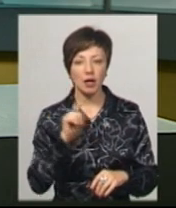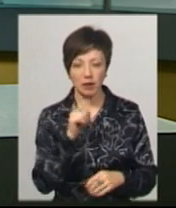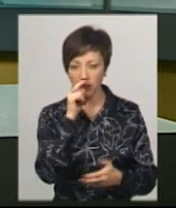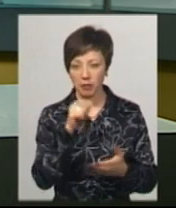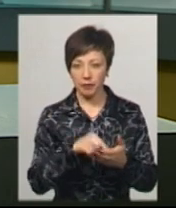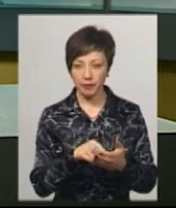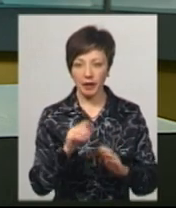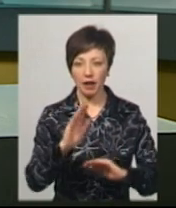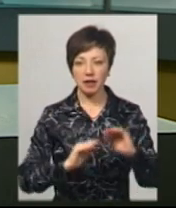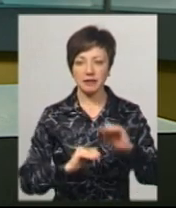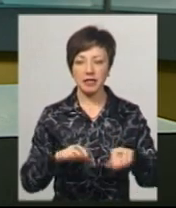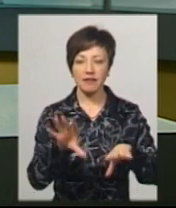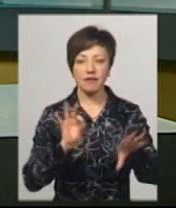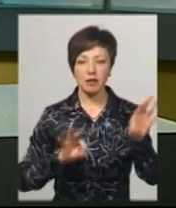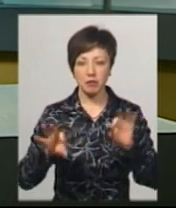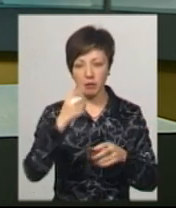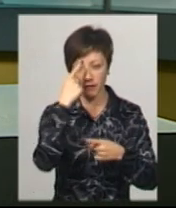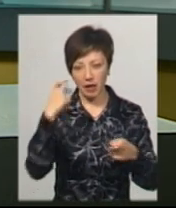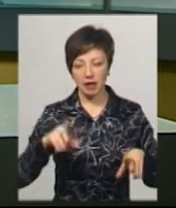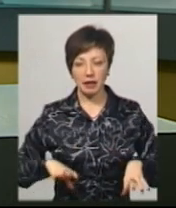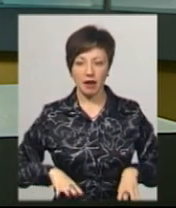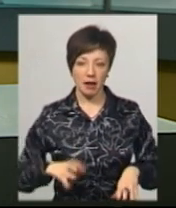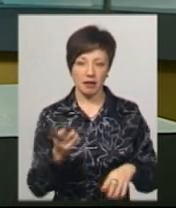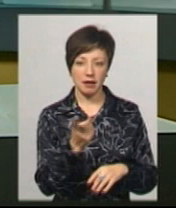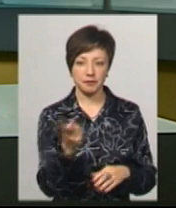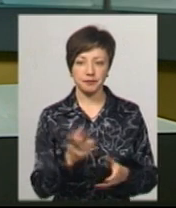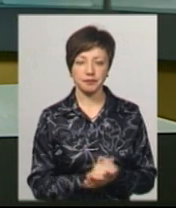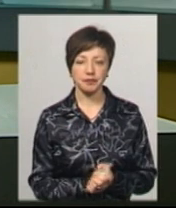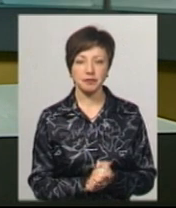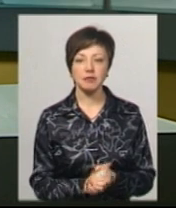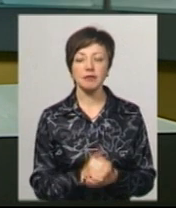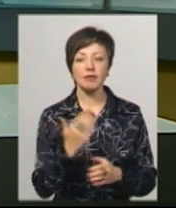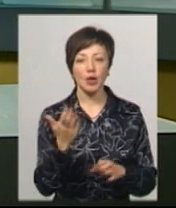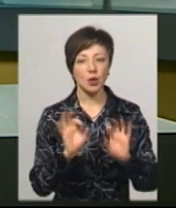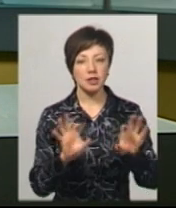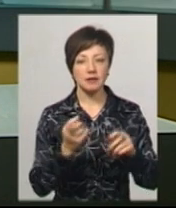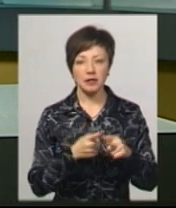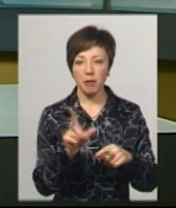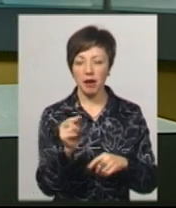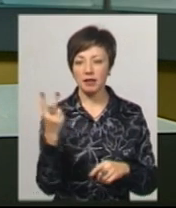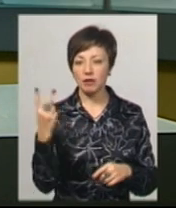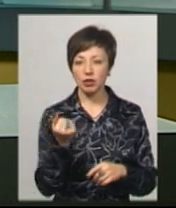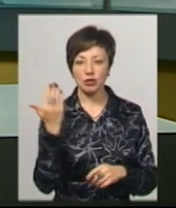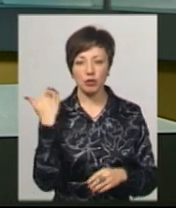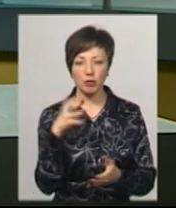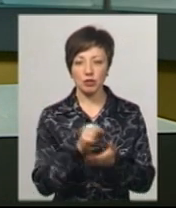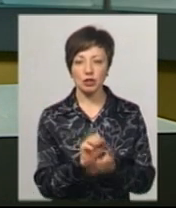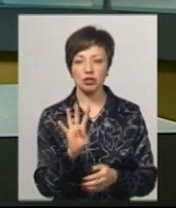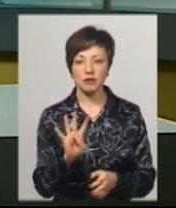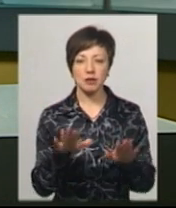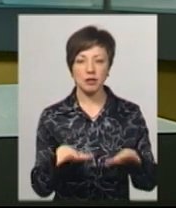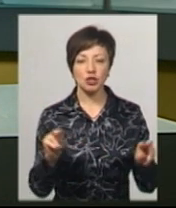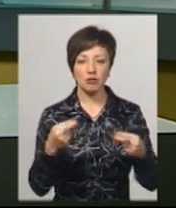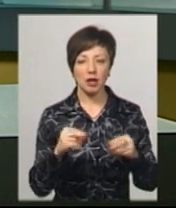класифікаційний відбір, повідомляє тренер танцюристів Юрій Горобець. З його слів, ця пара два тижні тому посіла четверте місце на